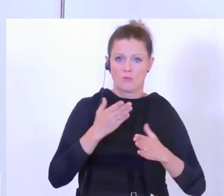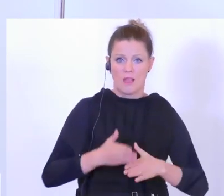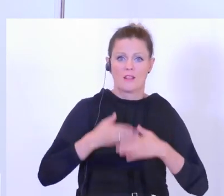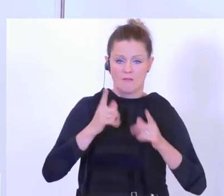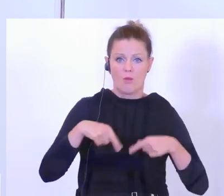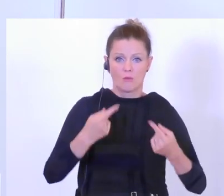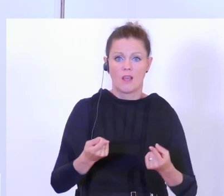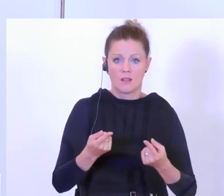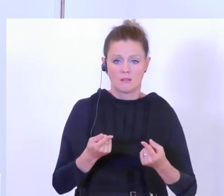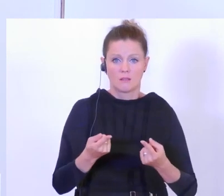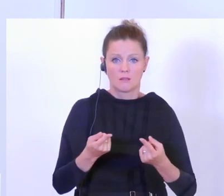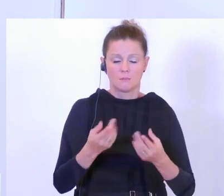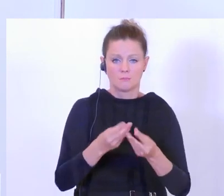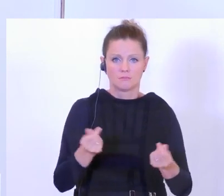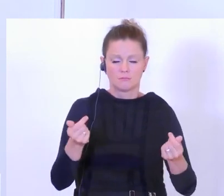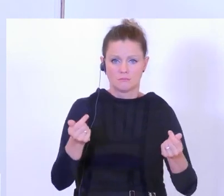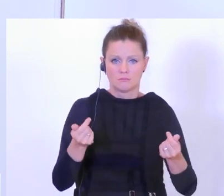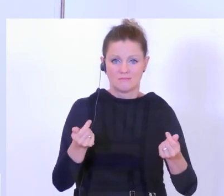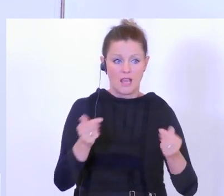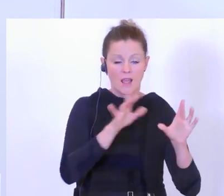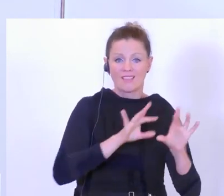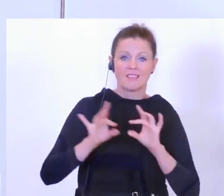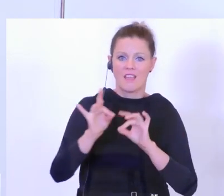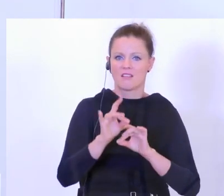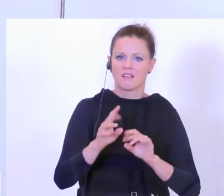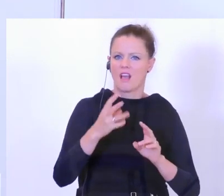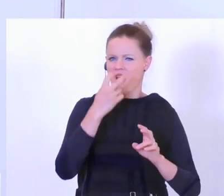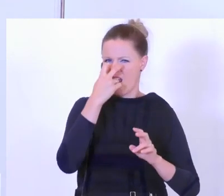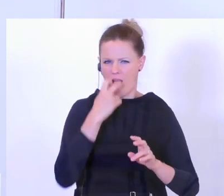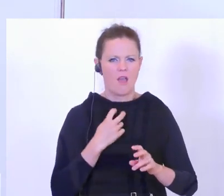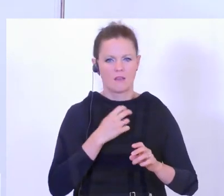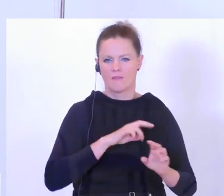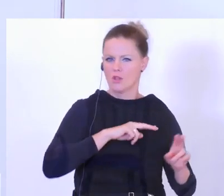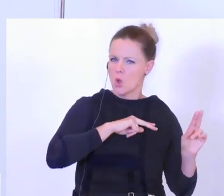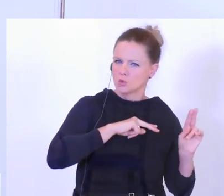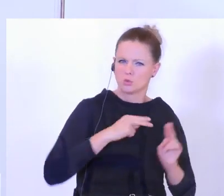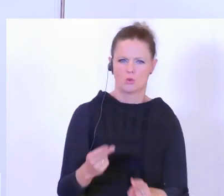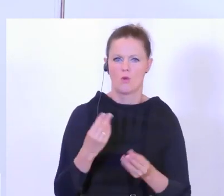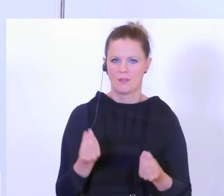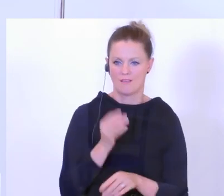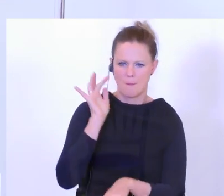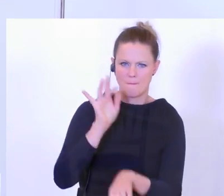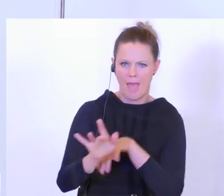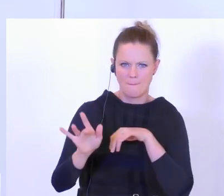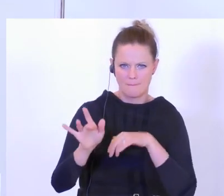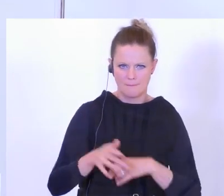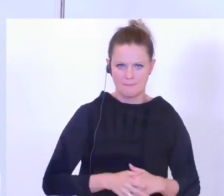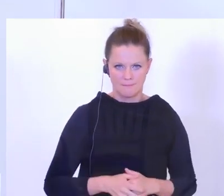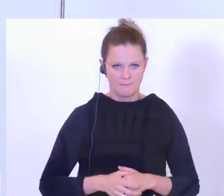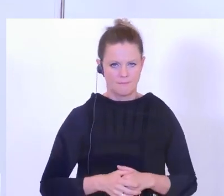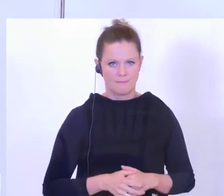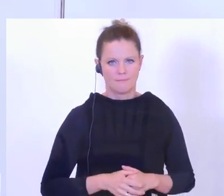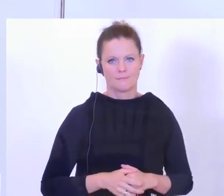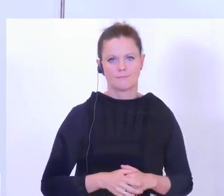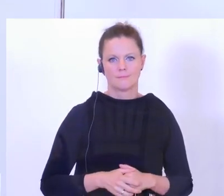gibt und dann der Täter sich sozusagen rächen kann wieder an derjenigen, die die Gewalt da zur Anzeige